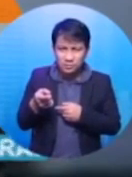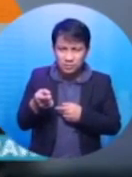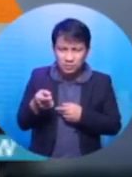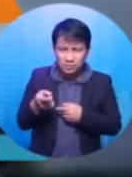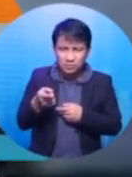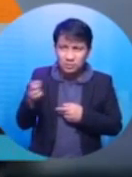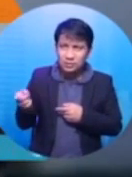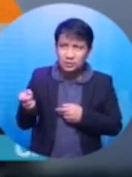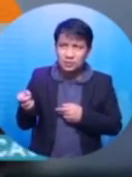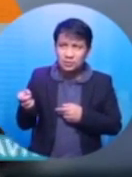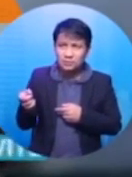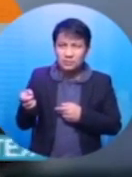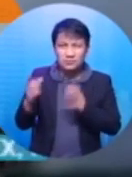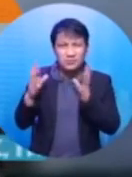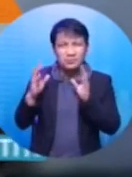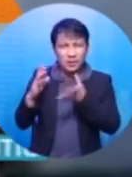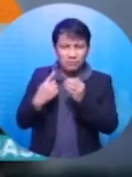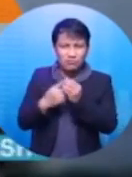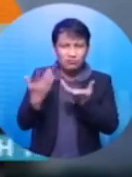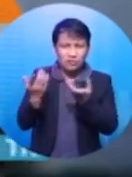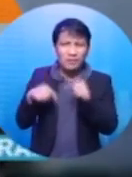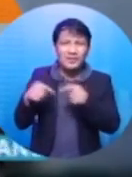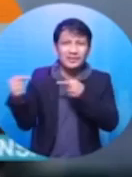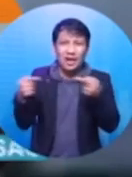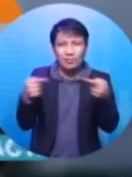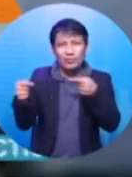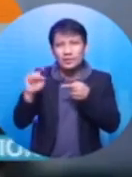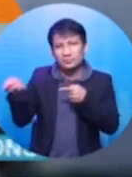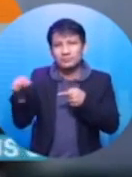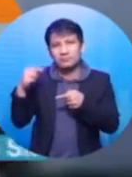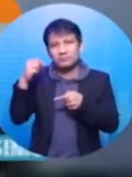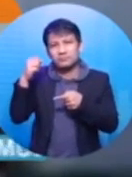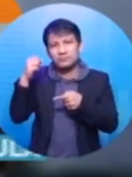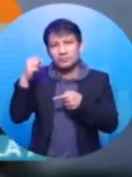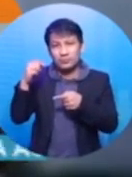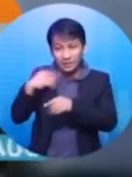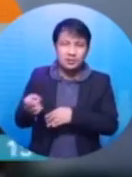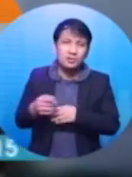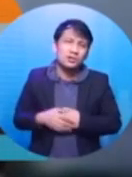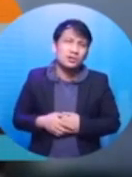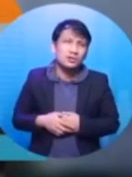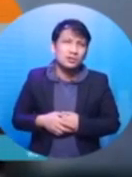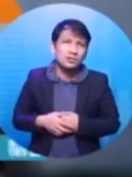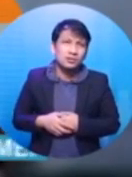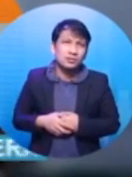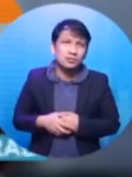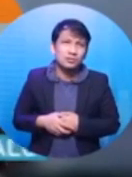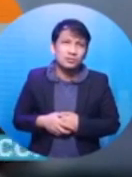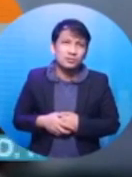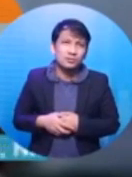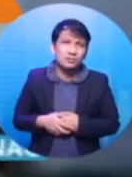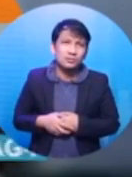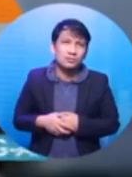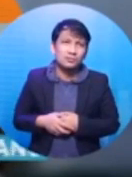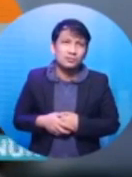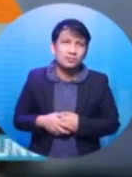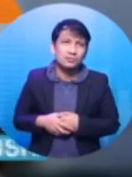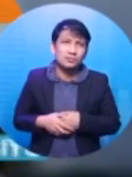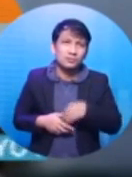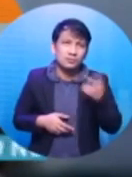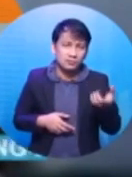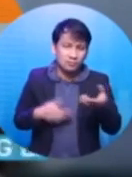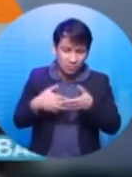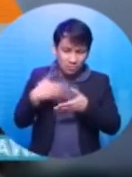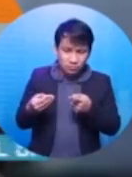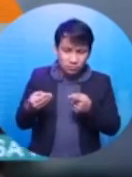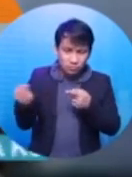Linda ang tubig kasi may umiigid. Dalawang balde lang naman. Tapos, sabi niya, gumising siya. Ay, lumabas siya